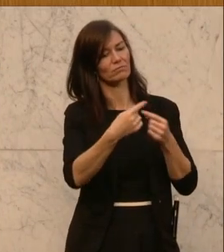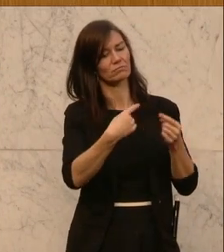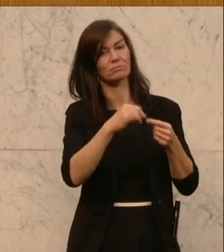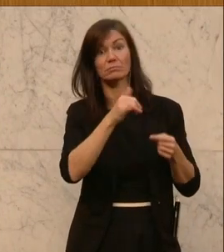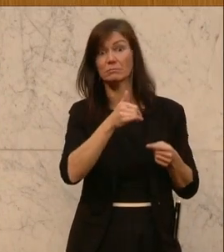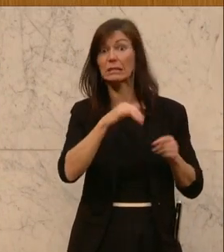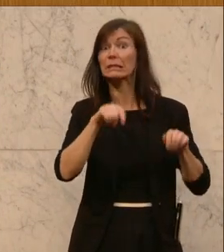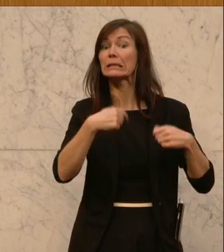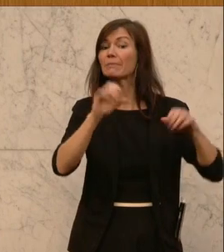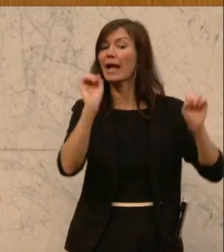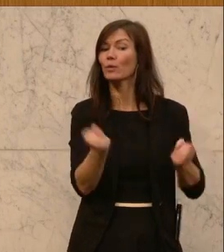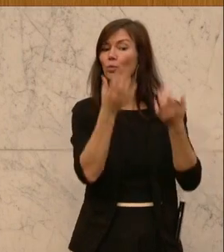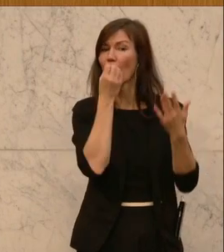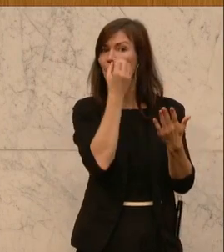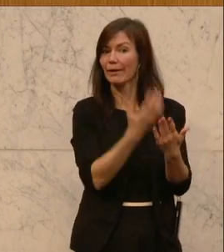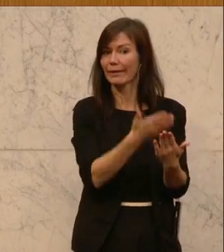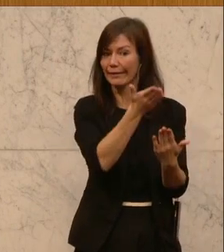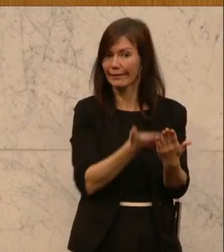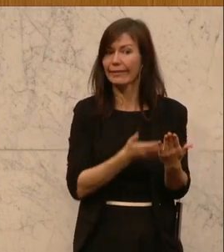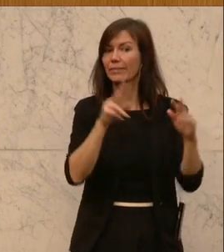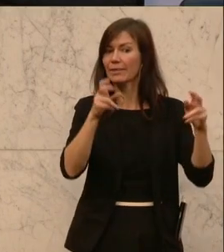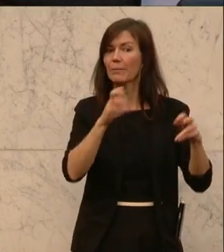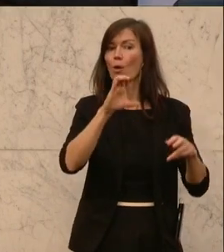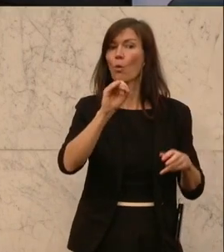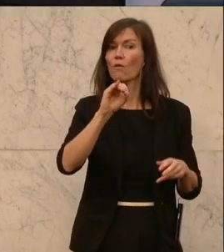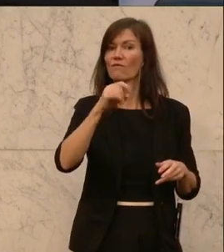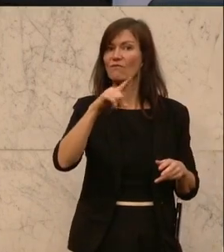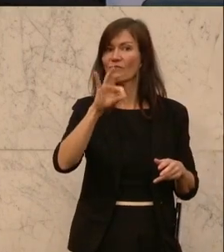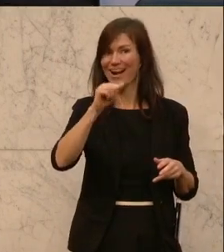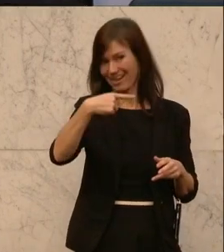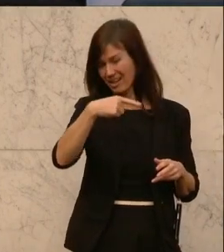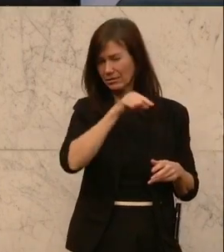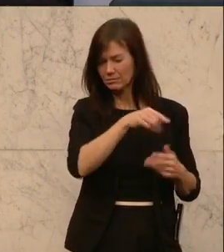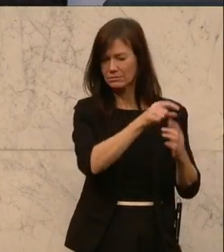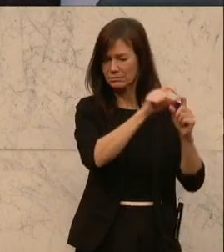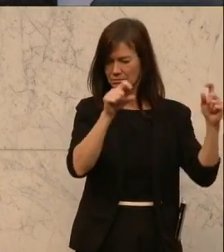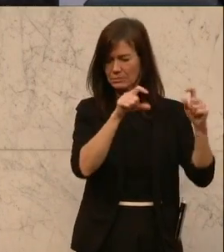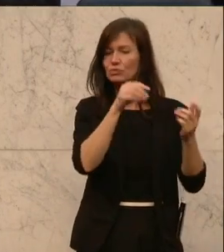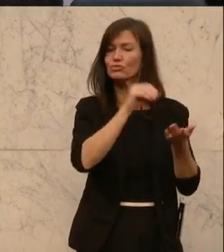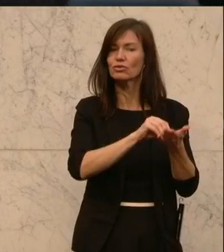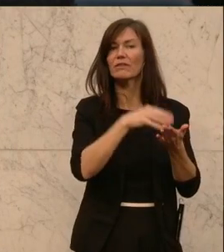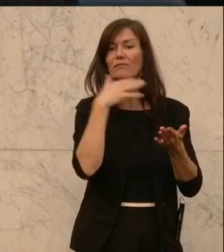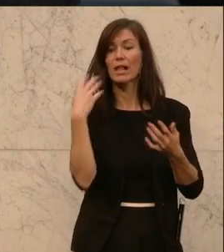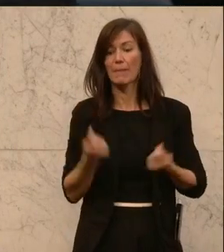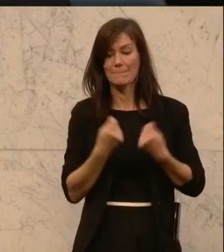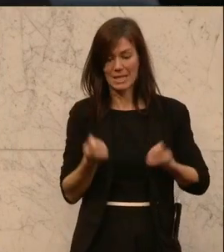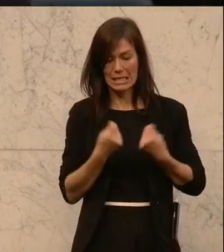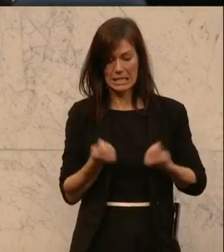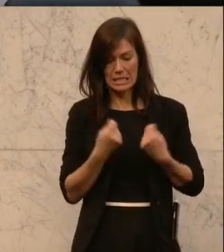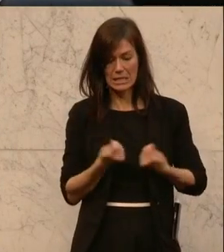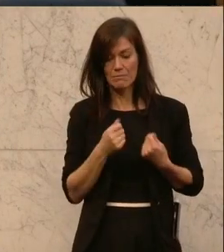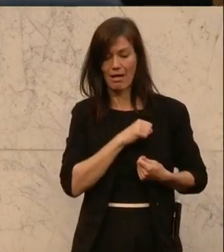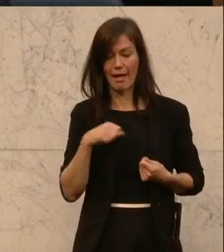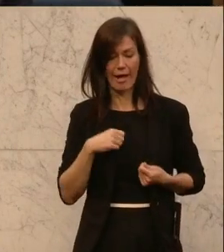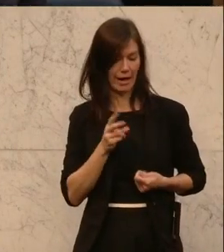Kofag. Und was steht in diesem Bericht? In diesem Bericht steht, dass viele Betriebe ihr Eigenkapital übergebührlich